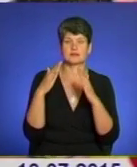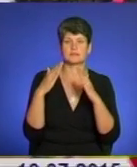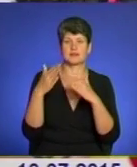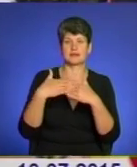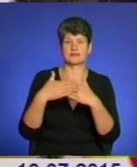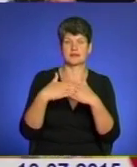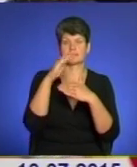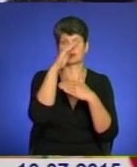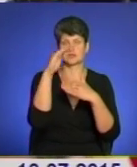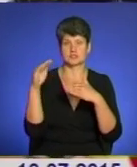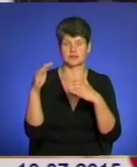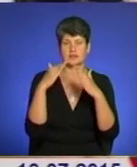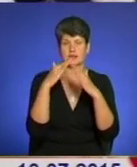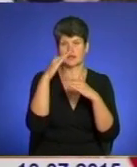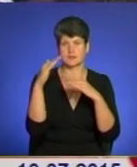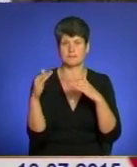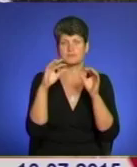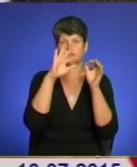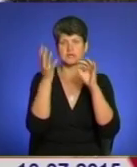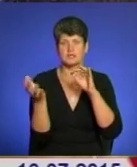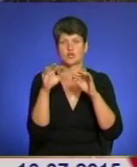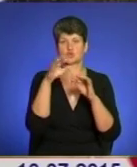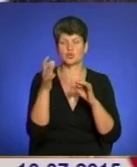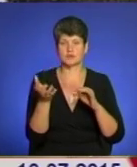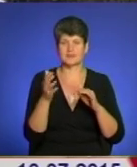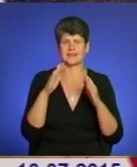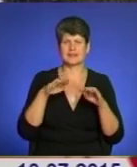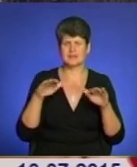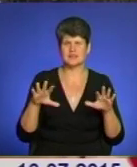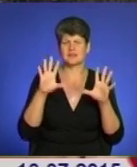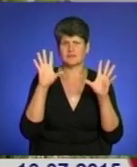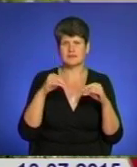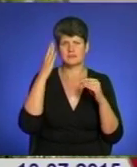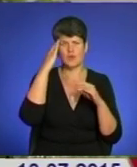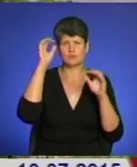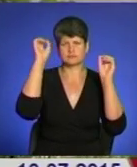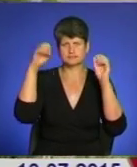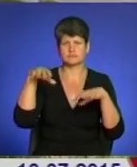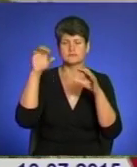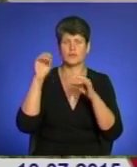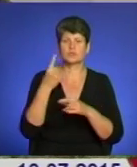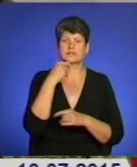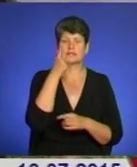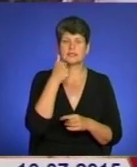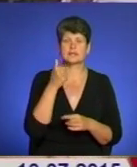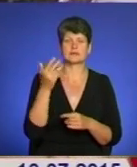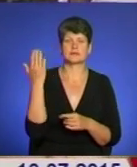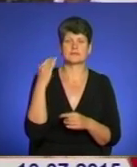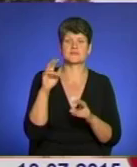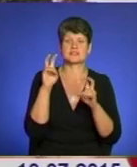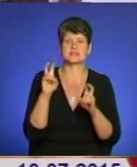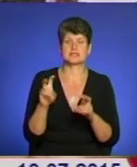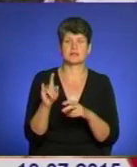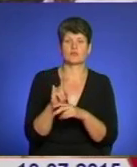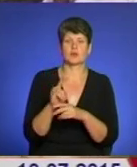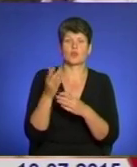падає штукатурка. Дітям всім на голову падає. Рік тому сиділи в цьому, вибачте, мій